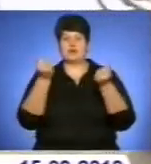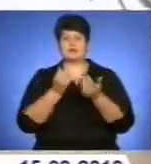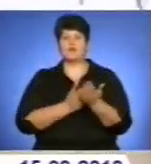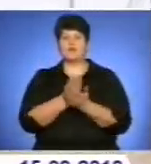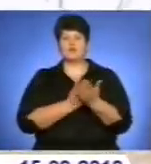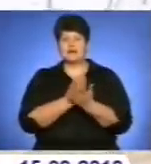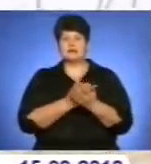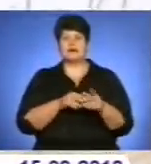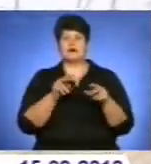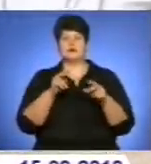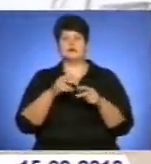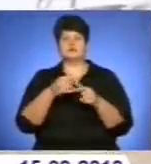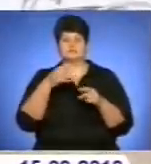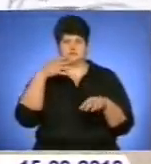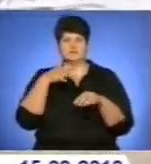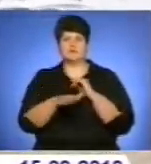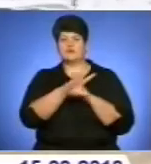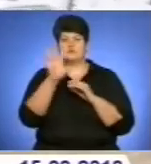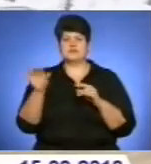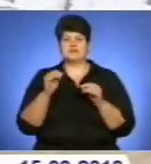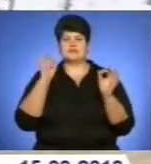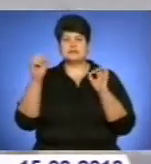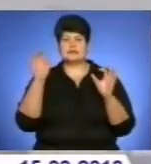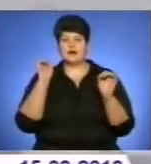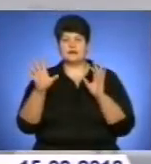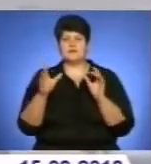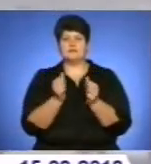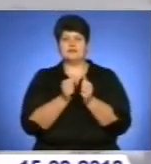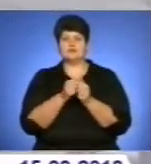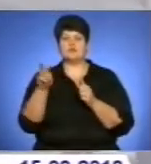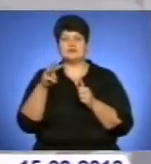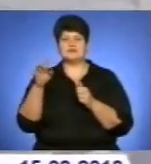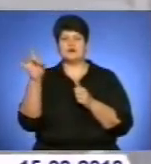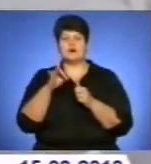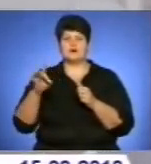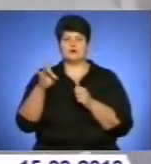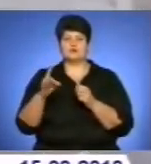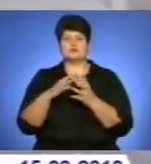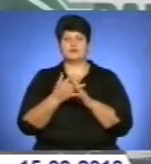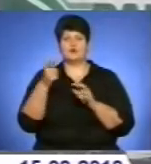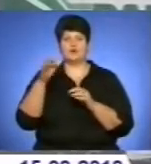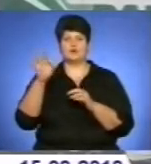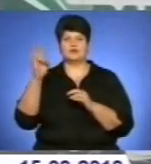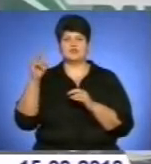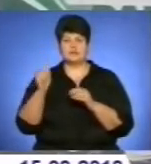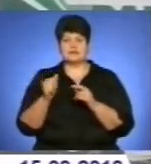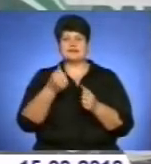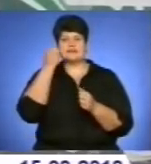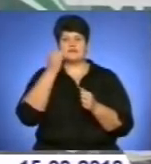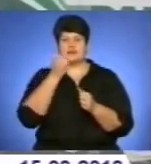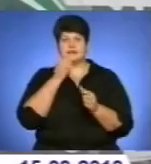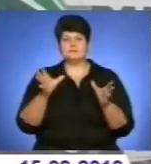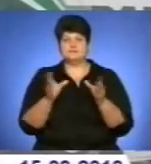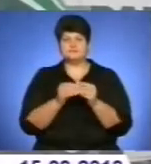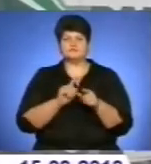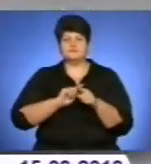області утворилася льодова кірка. Аби вчасно та оперативно надати допомогу водіям, у посиленому режимі працюють усі підрозділи міліції.